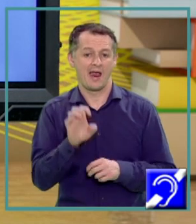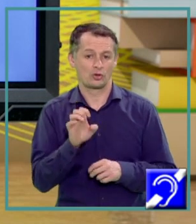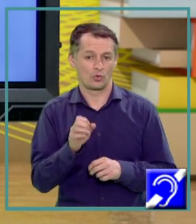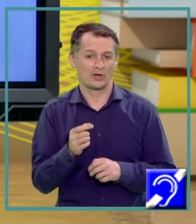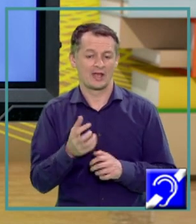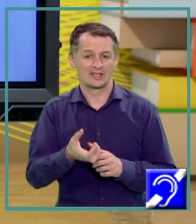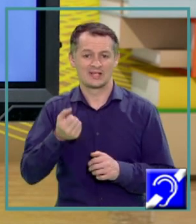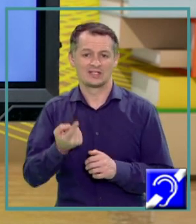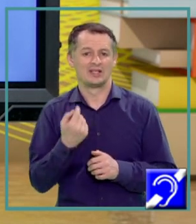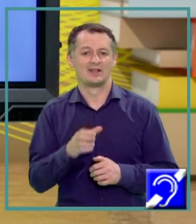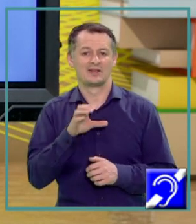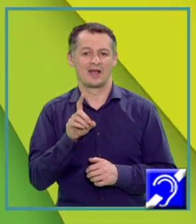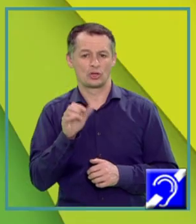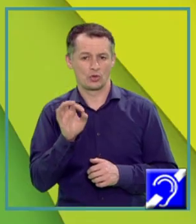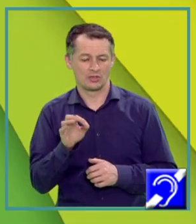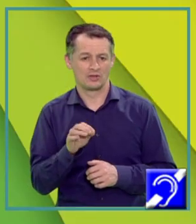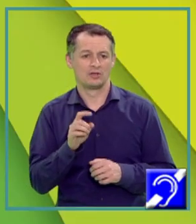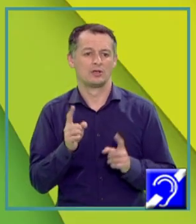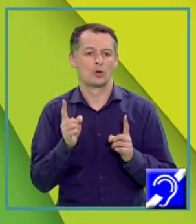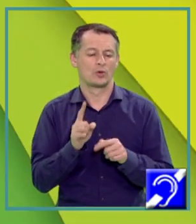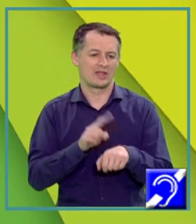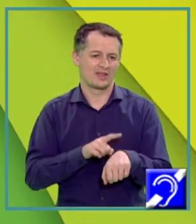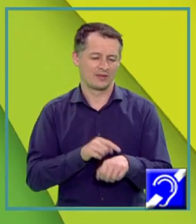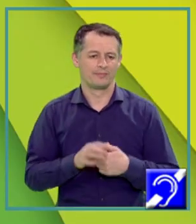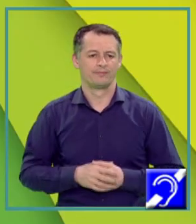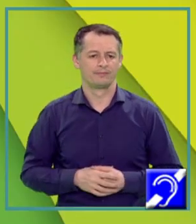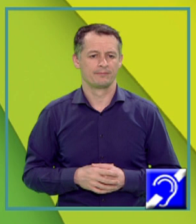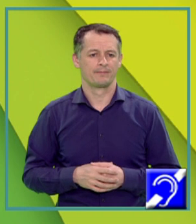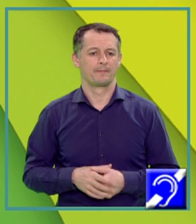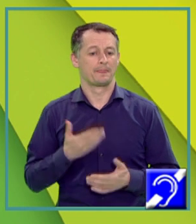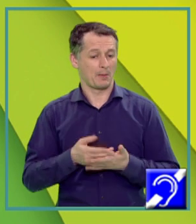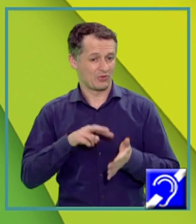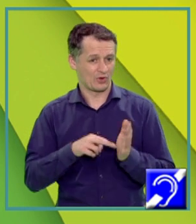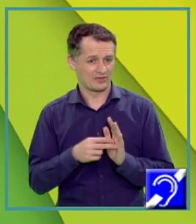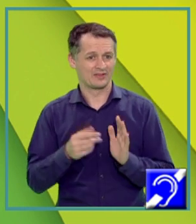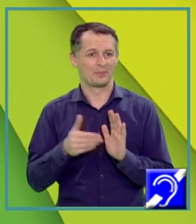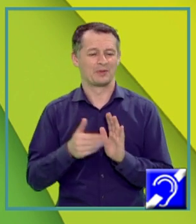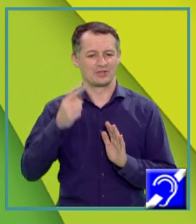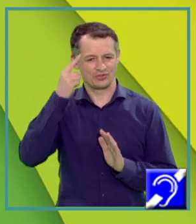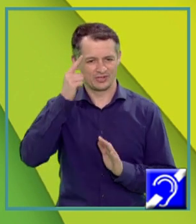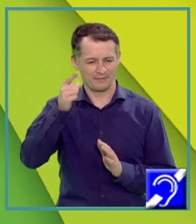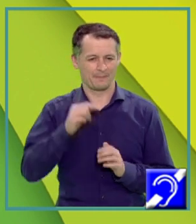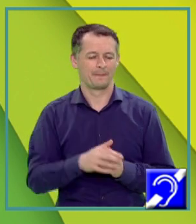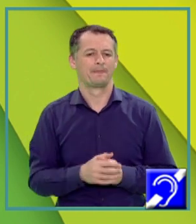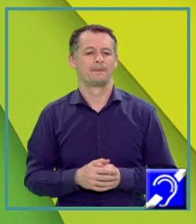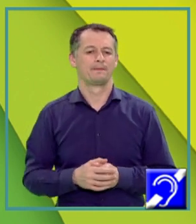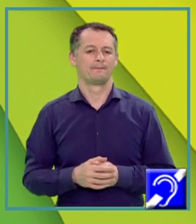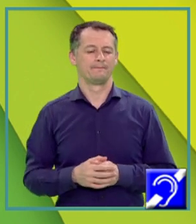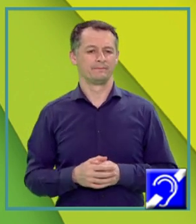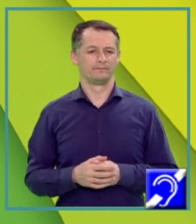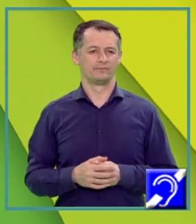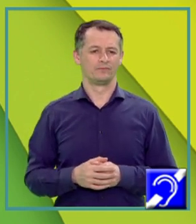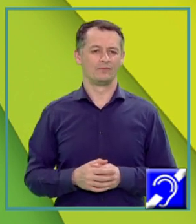reamintim faptul că fluxul radiației incidente este proporțional cu numărul fotonilor